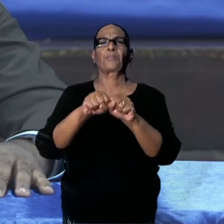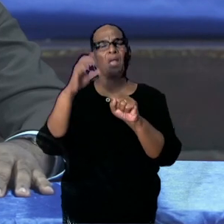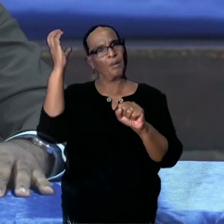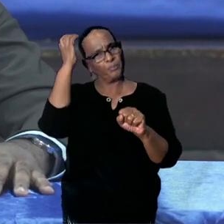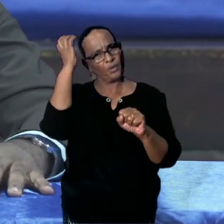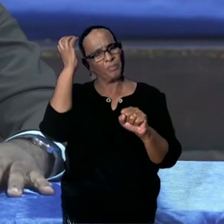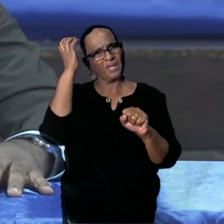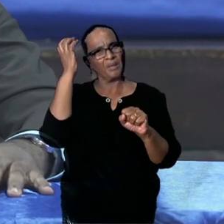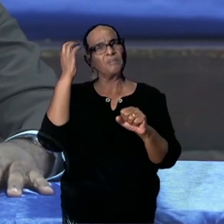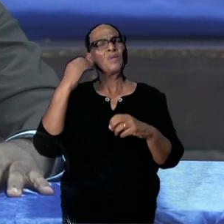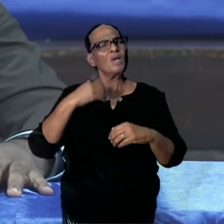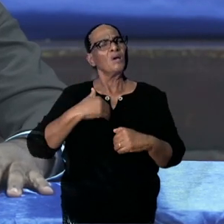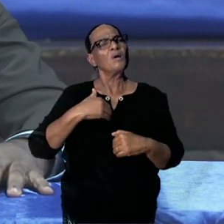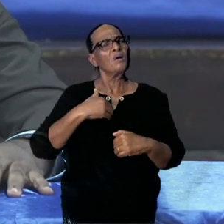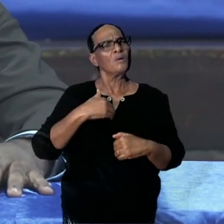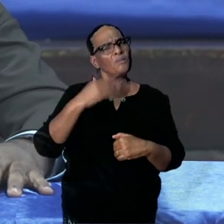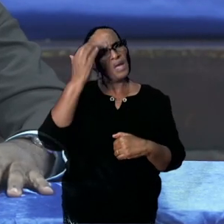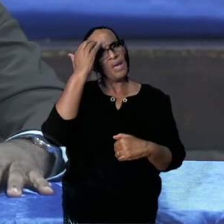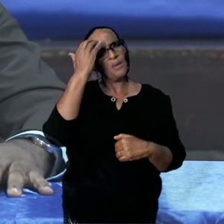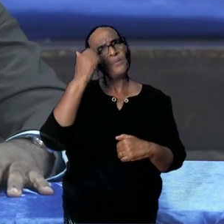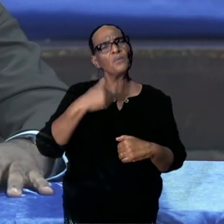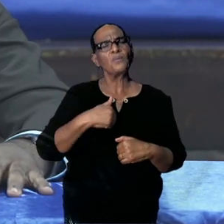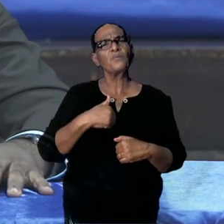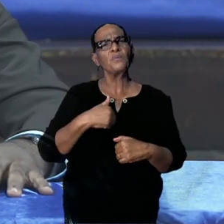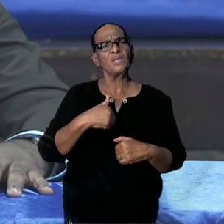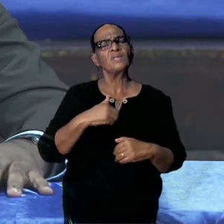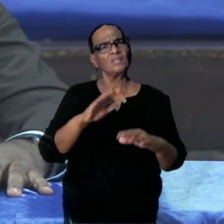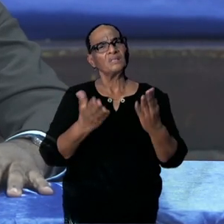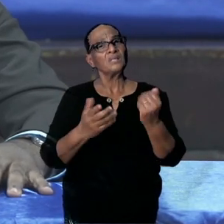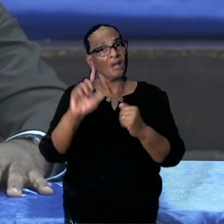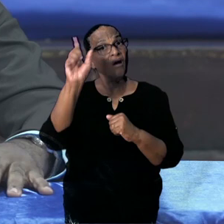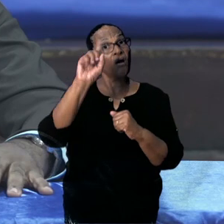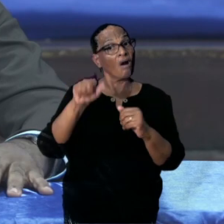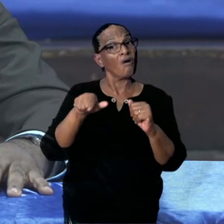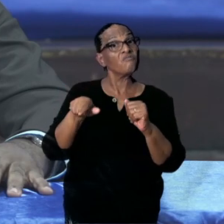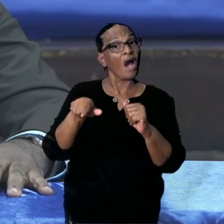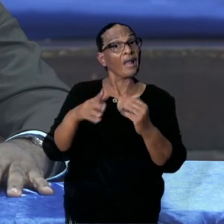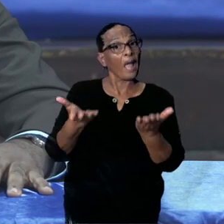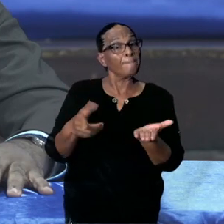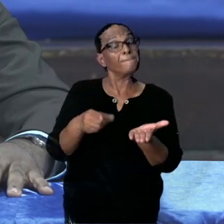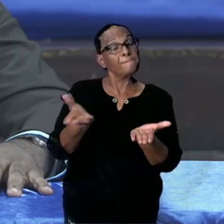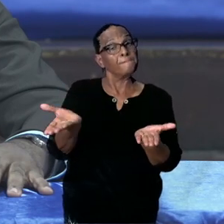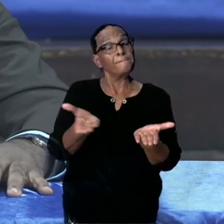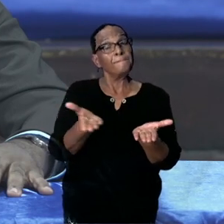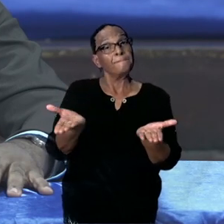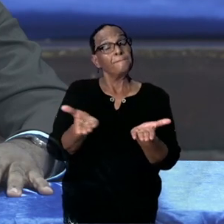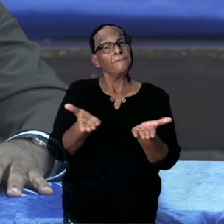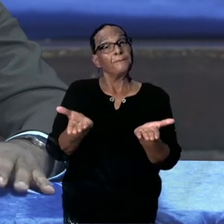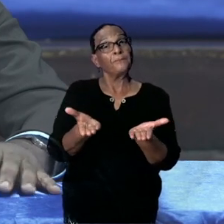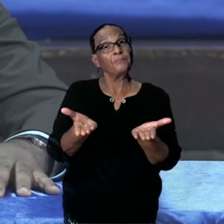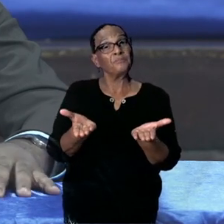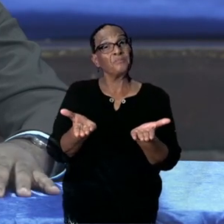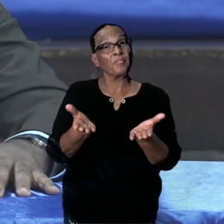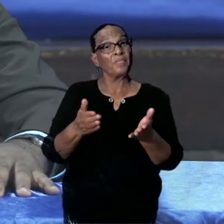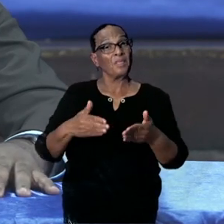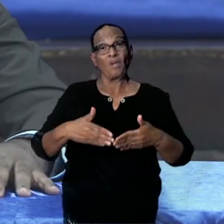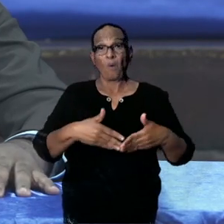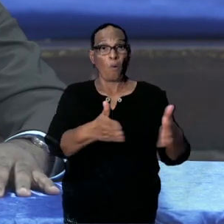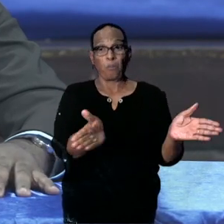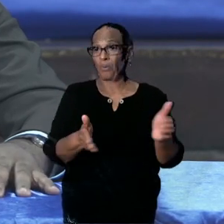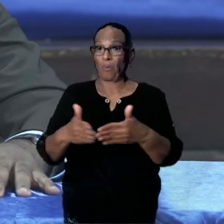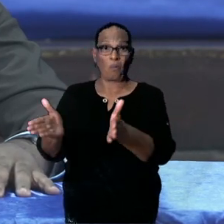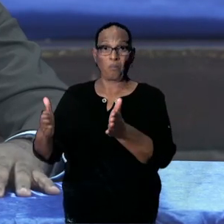We onderkennen ook dat er een zekere mate van gevaar daarin schuilt. Open grenzen,